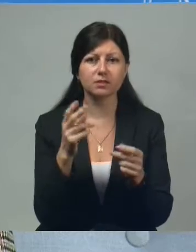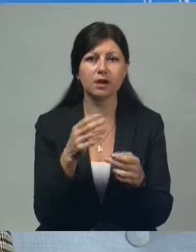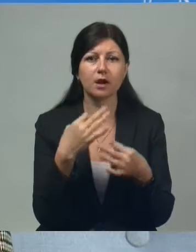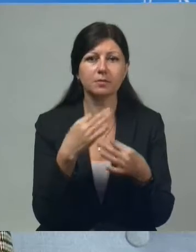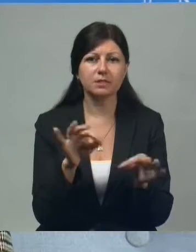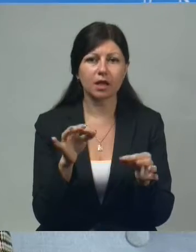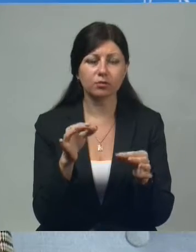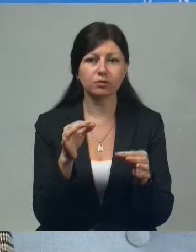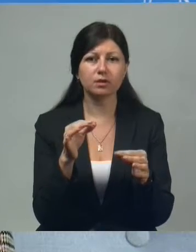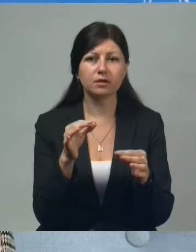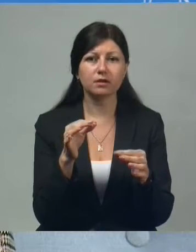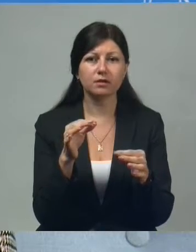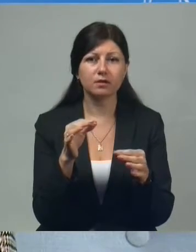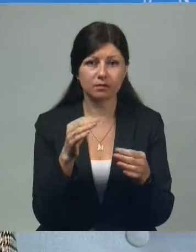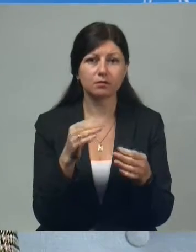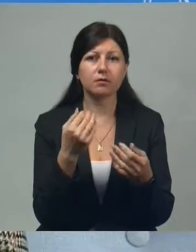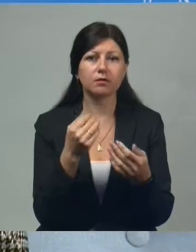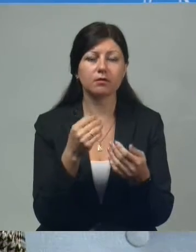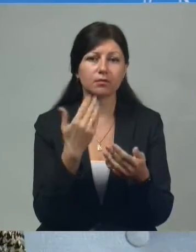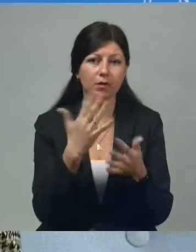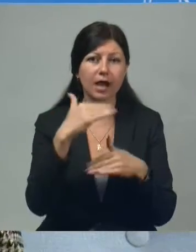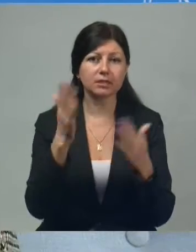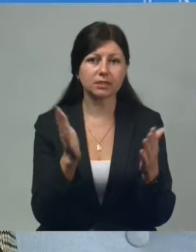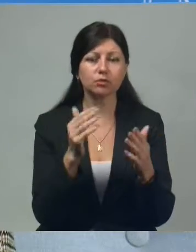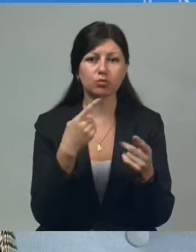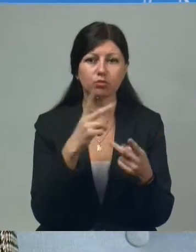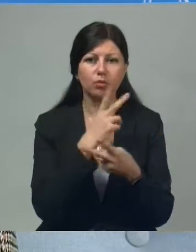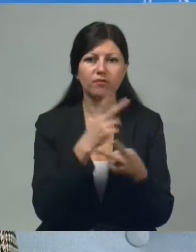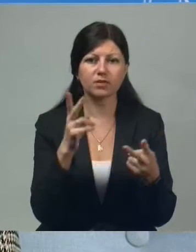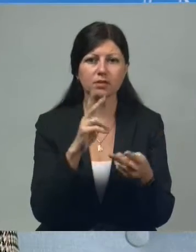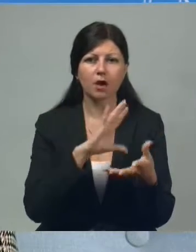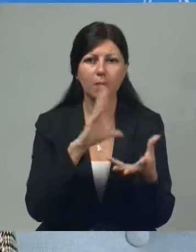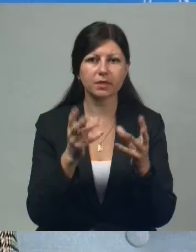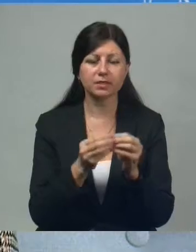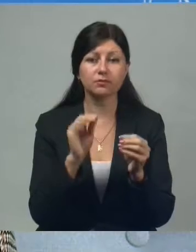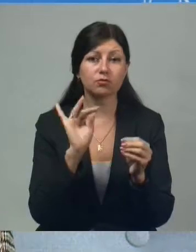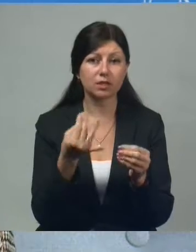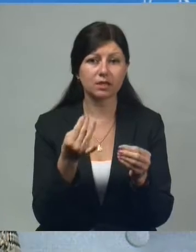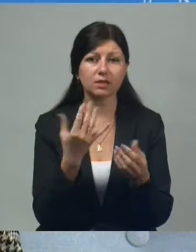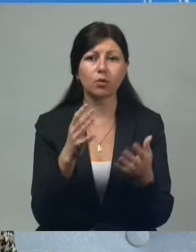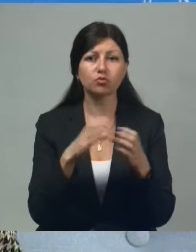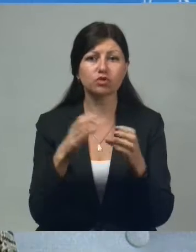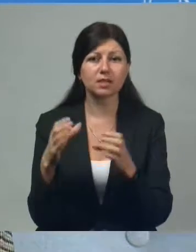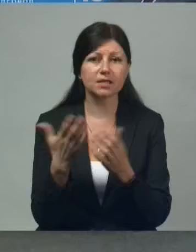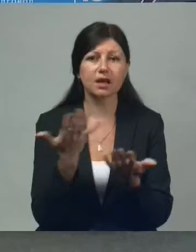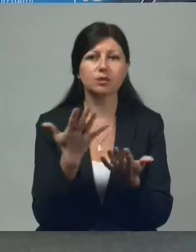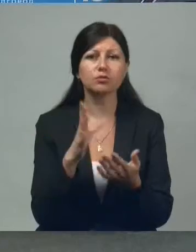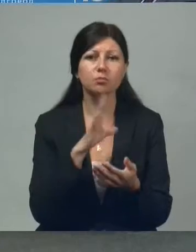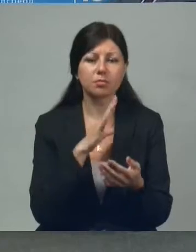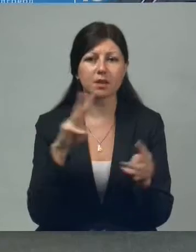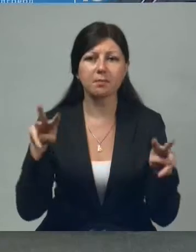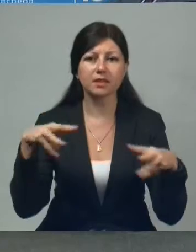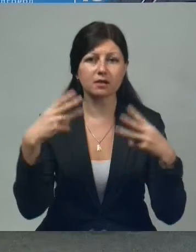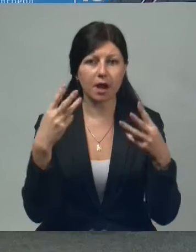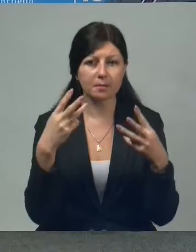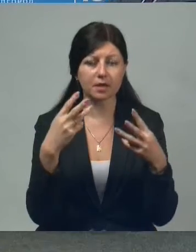достаточно картину объективную и остальные участки, которые были под камерами